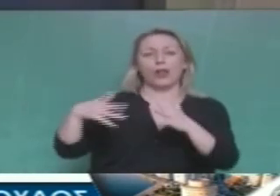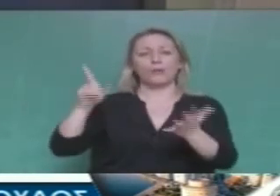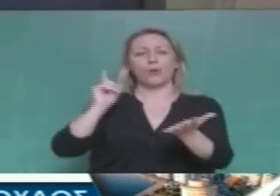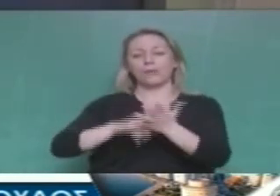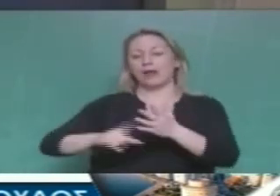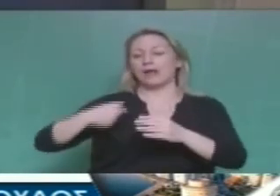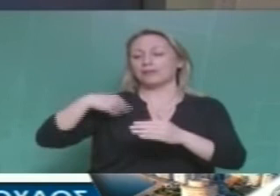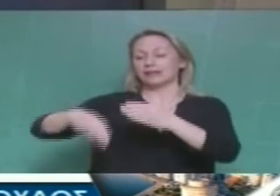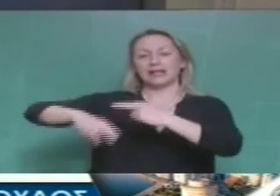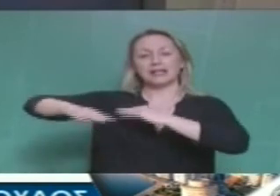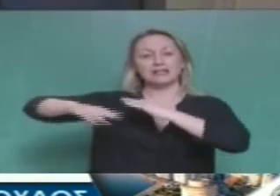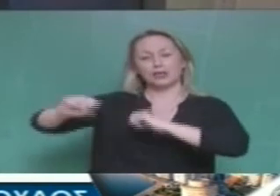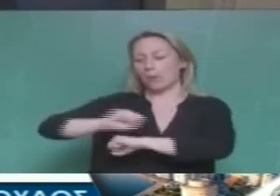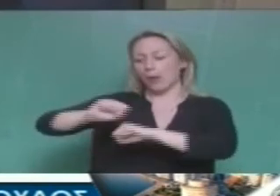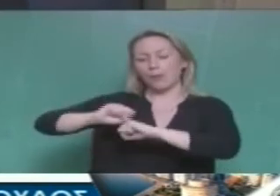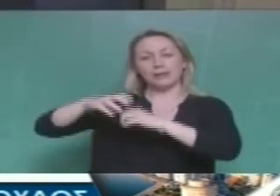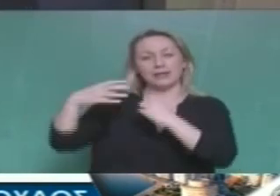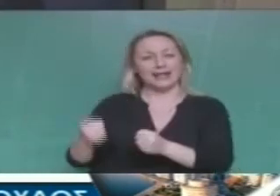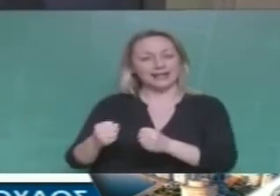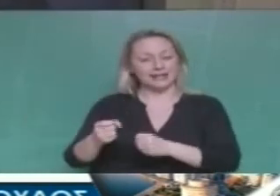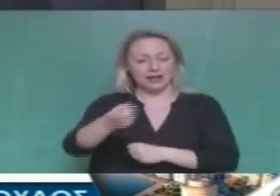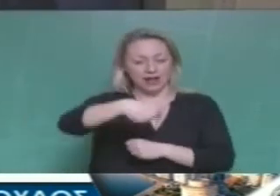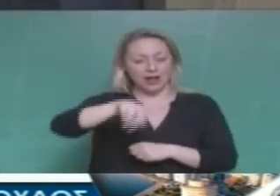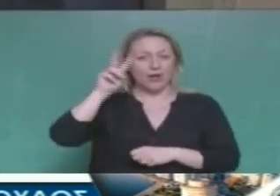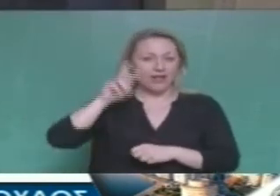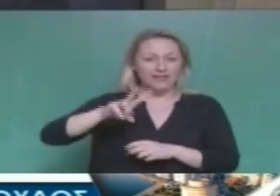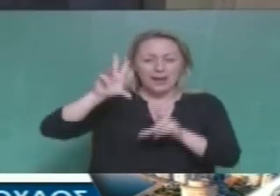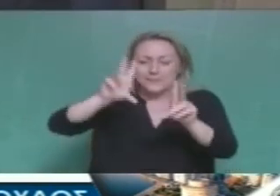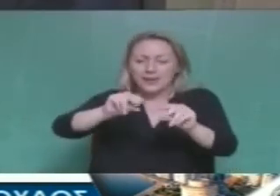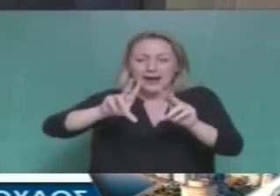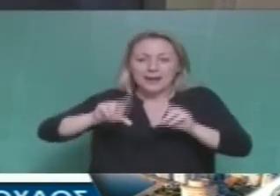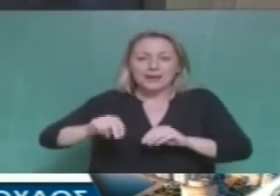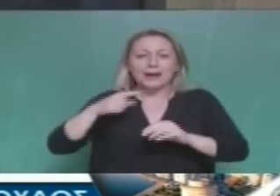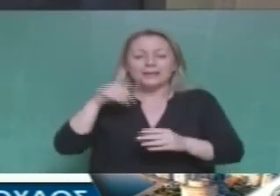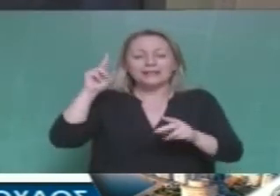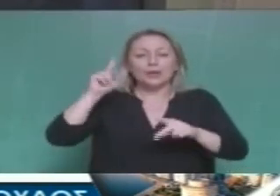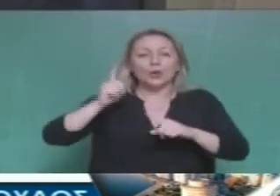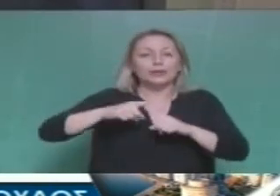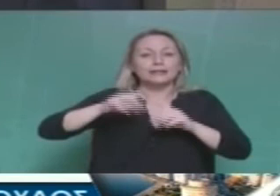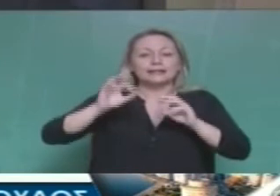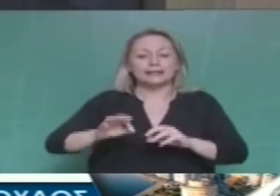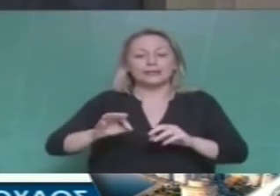αυτές οι κραυγές βαρβαρότητας έχουν ακριβώς τον ίδιο χαρακτήρα με το δίθεν